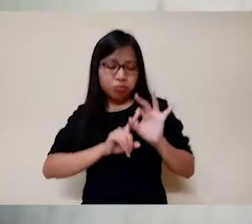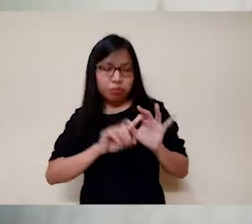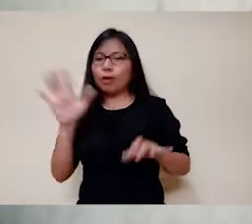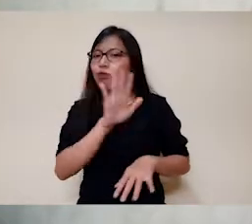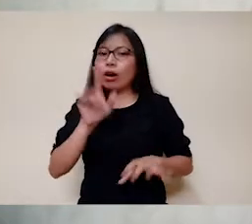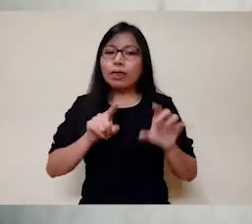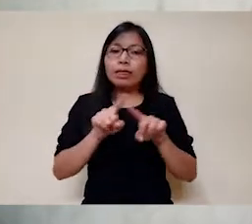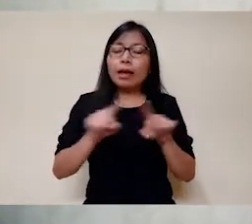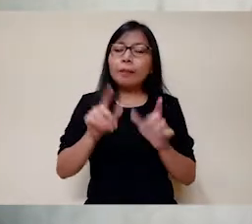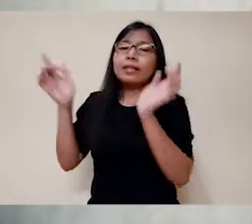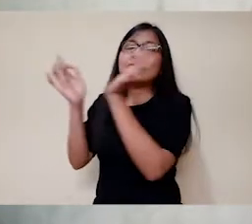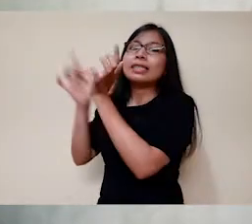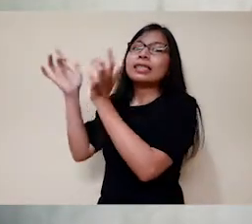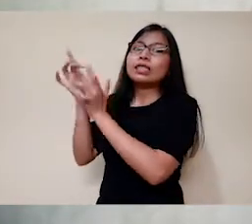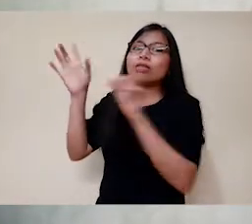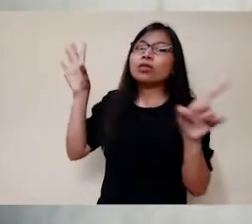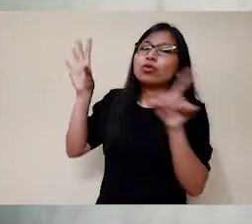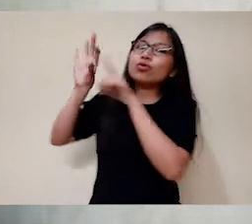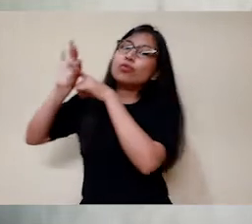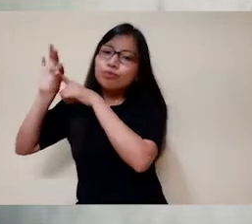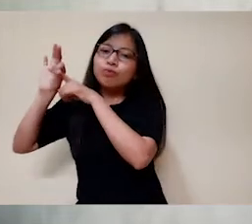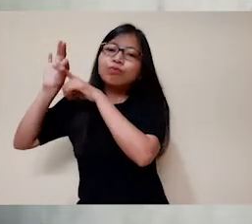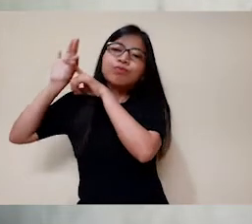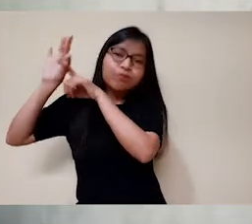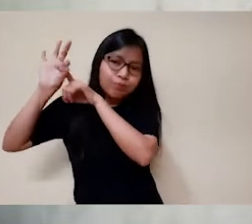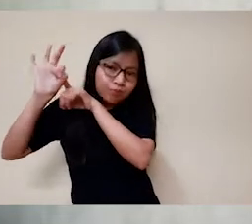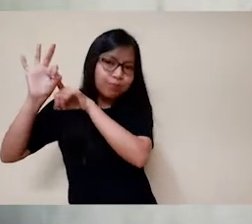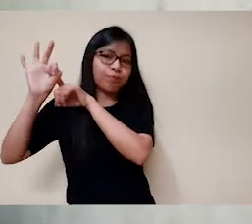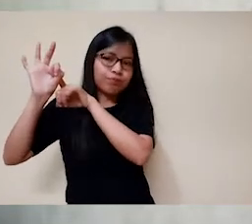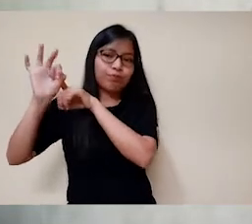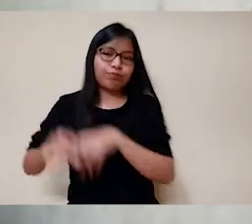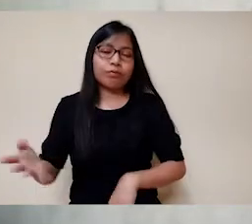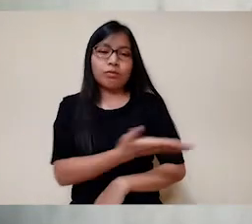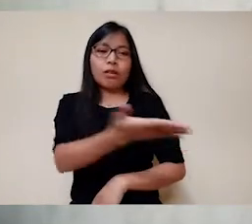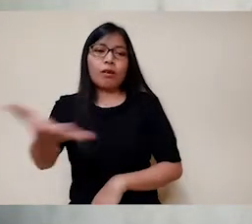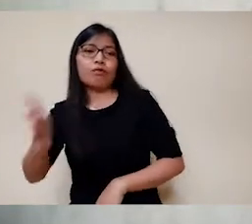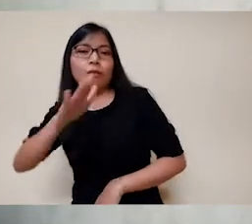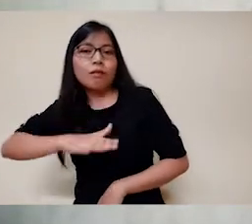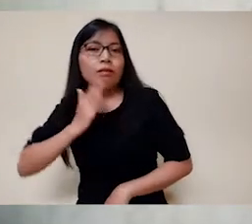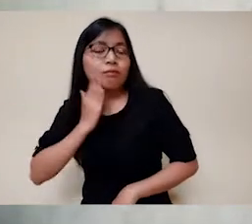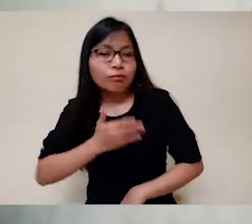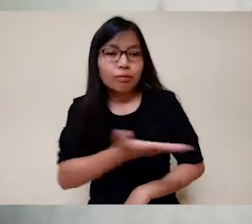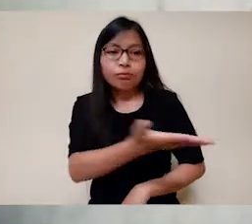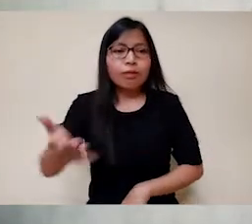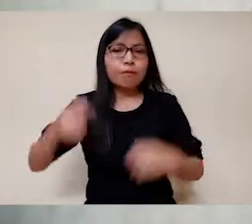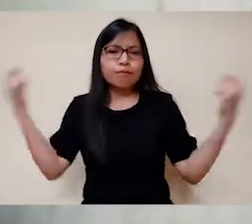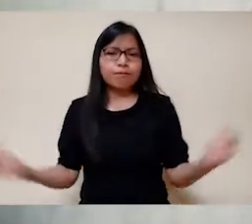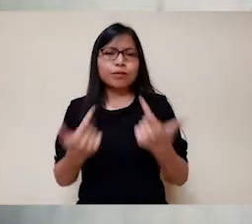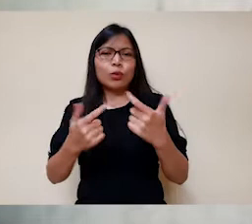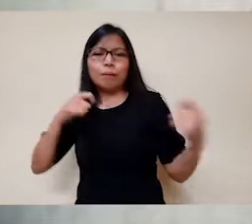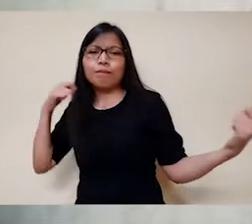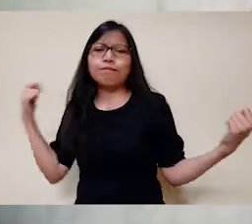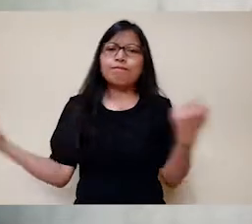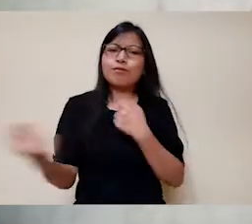menjadi anak-anak muda yang punya cara hidup yang baru di dalam Kristus. Kita tidak lagi terarah pada diri